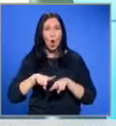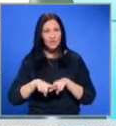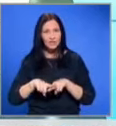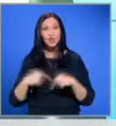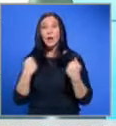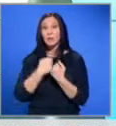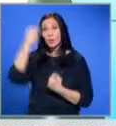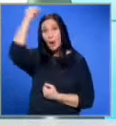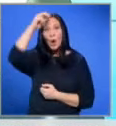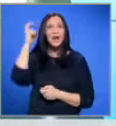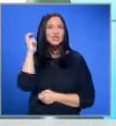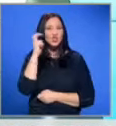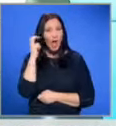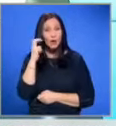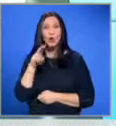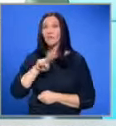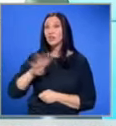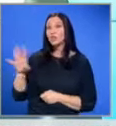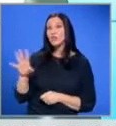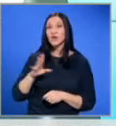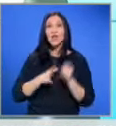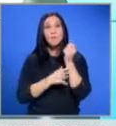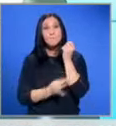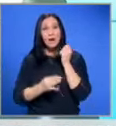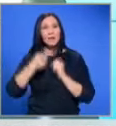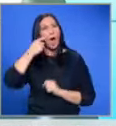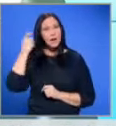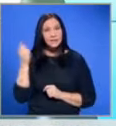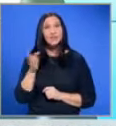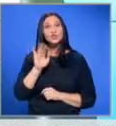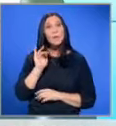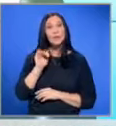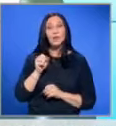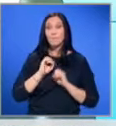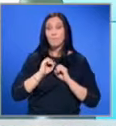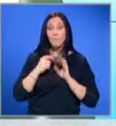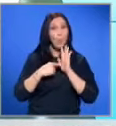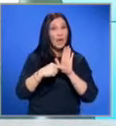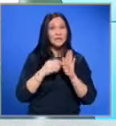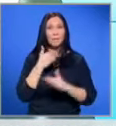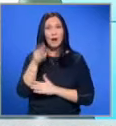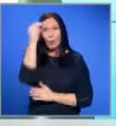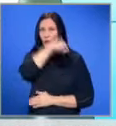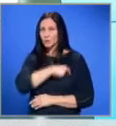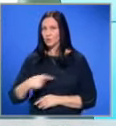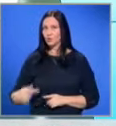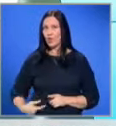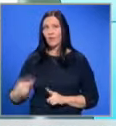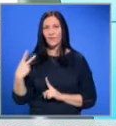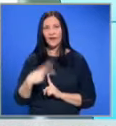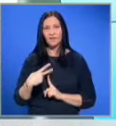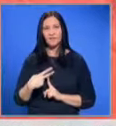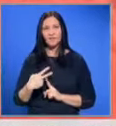Матчът България-Черна гора е на 24 марта в Разград и ще бъде предаван пряко по българската национална